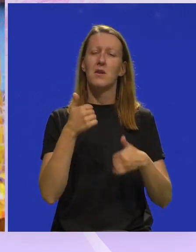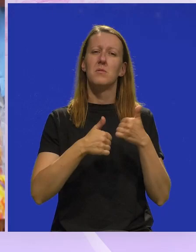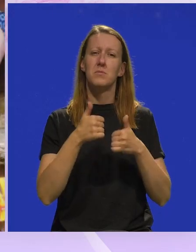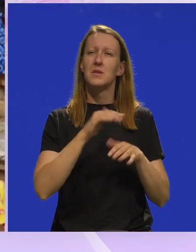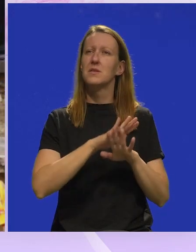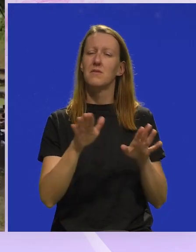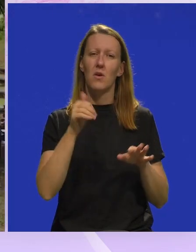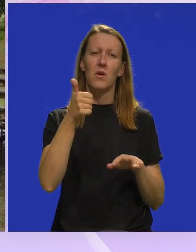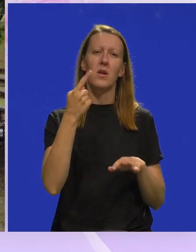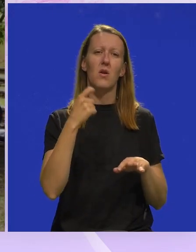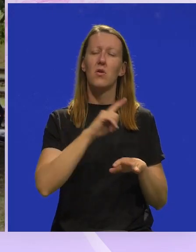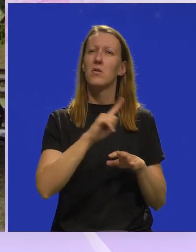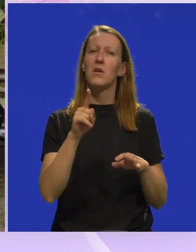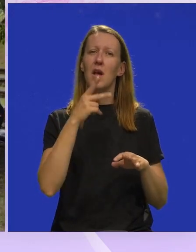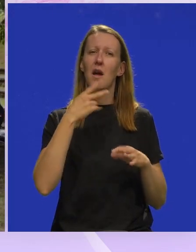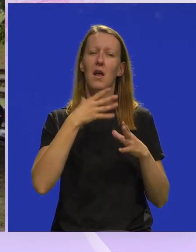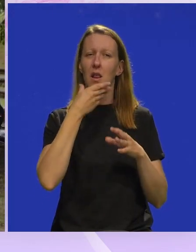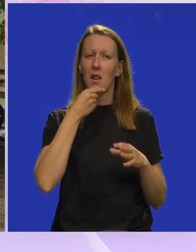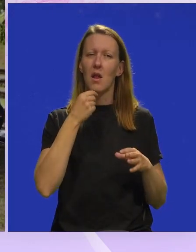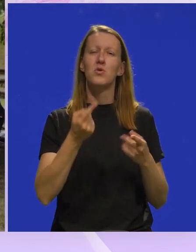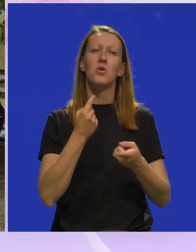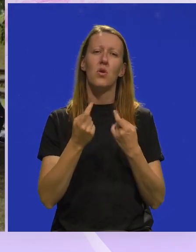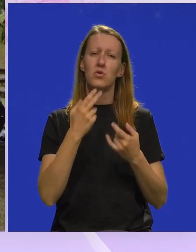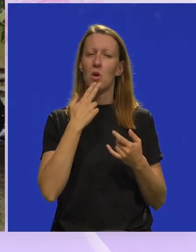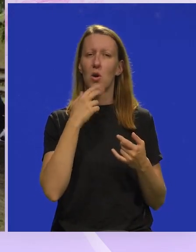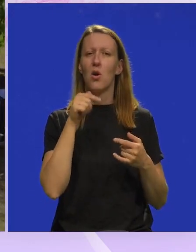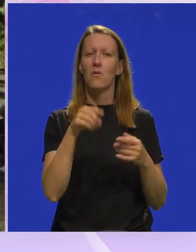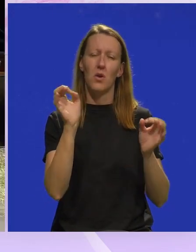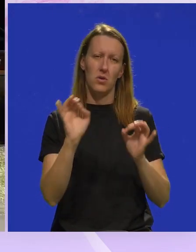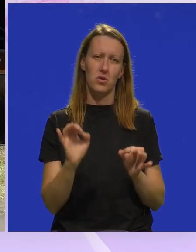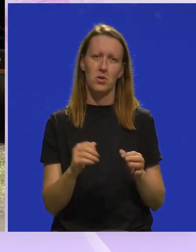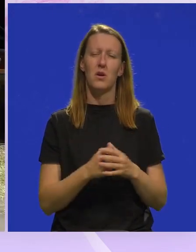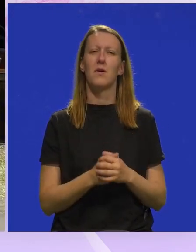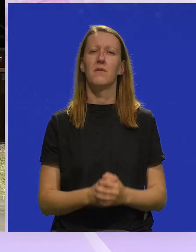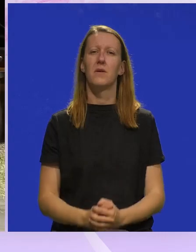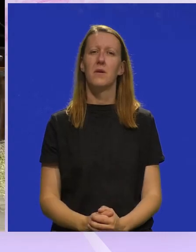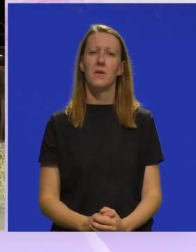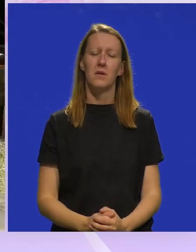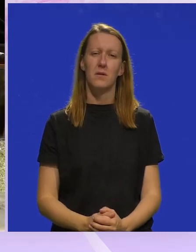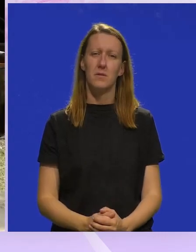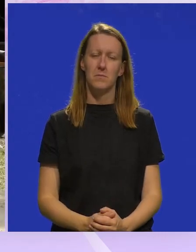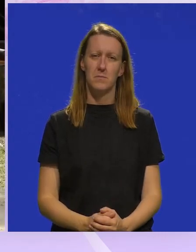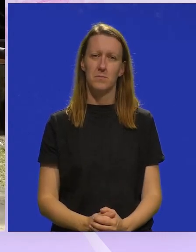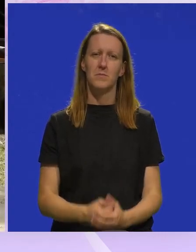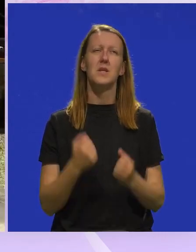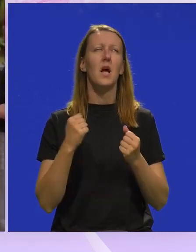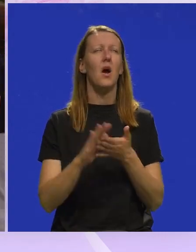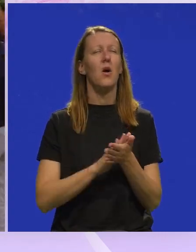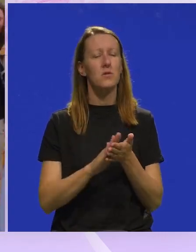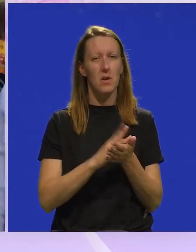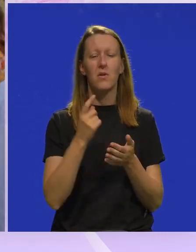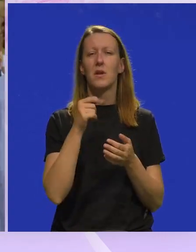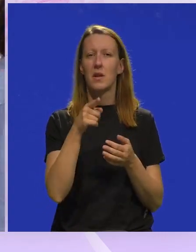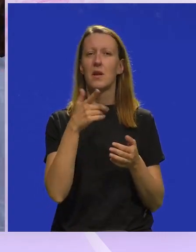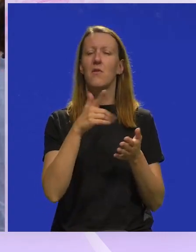svakako je jedan od najspektakularnijih događaja koji se ovdje održava. Jako sam zadovoljna